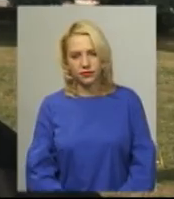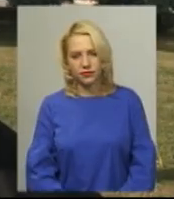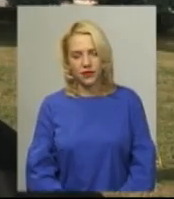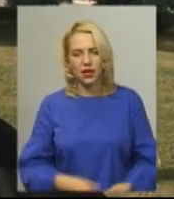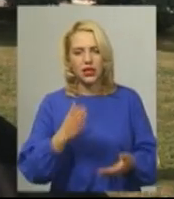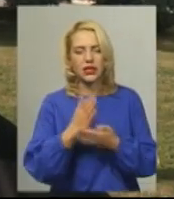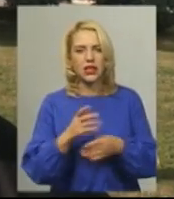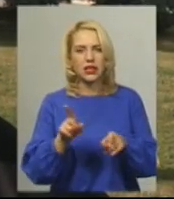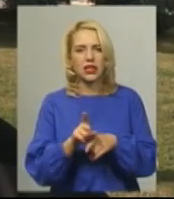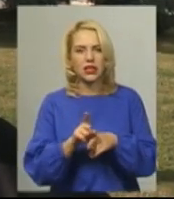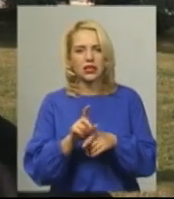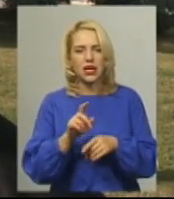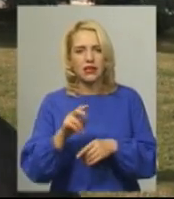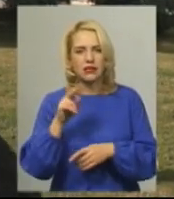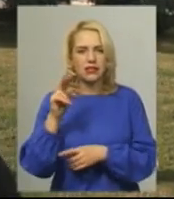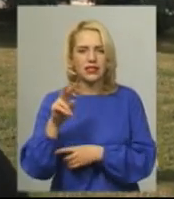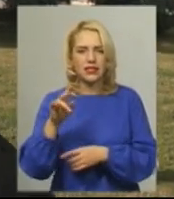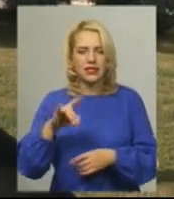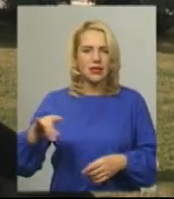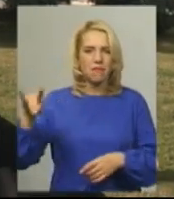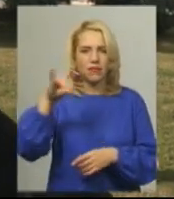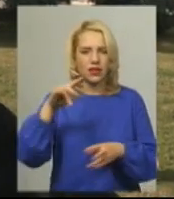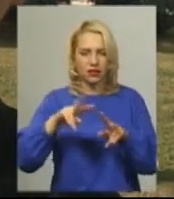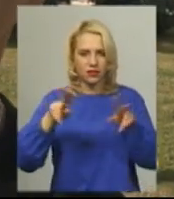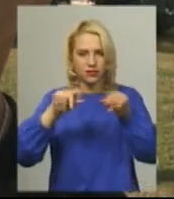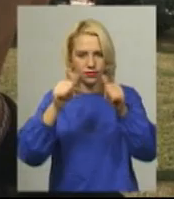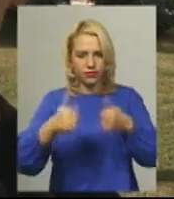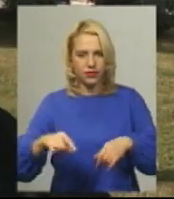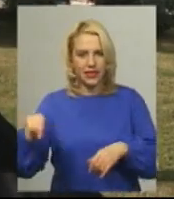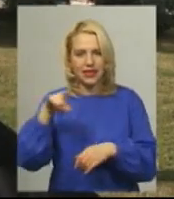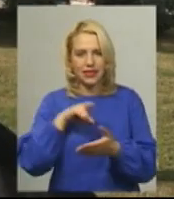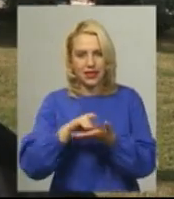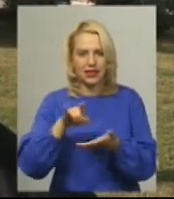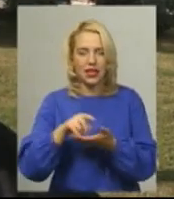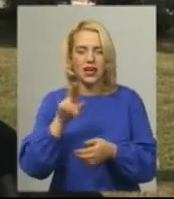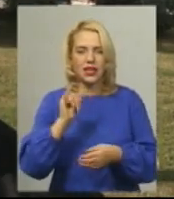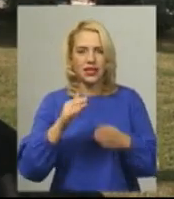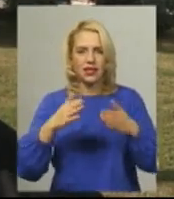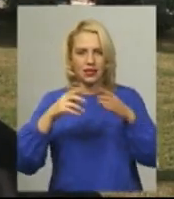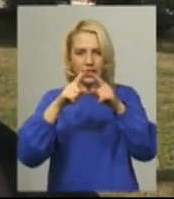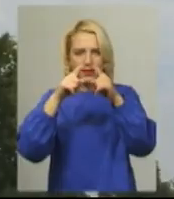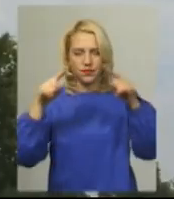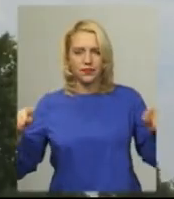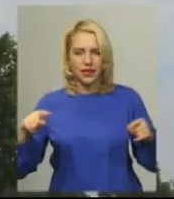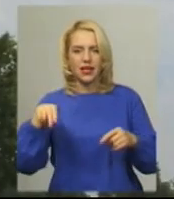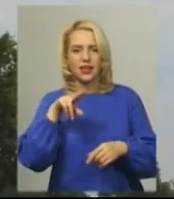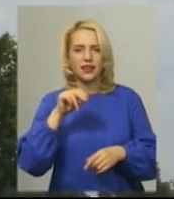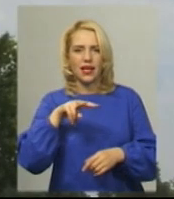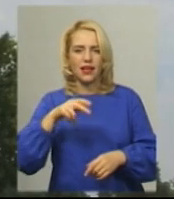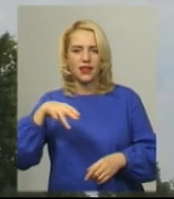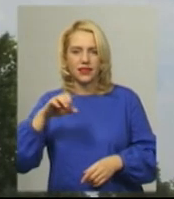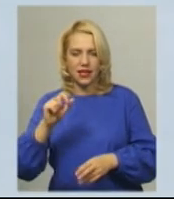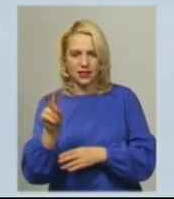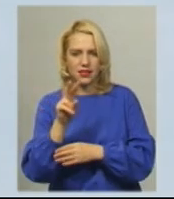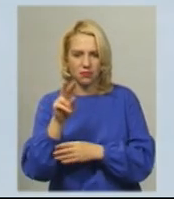літака. І ось це, що ззаді на фоні, дельта змій. Один з найбільших дельта змій. Повітряними зміями